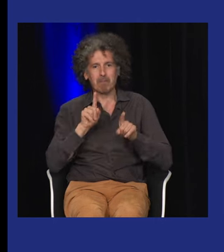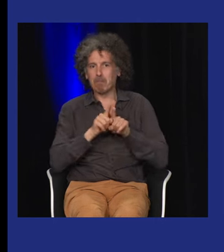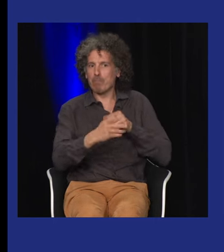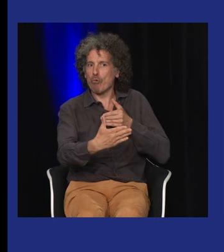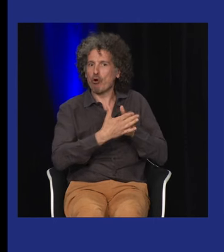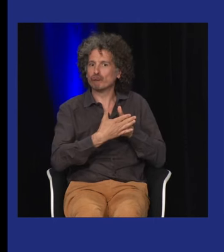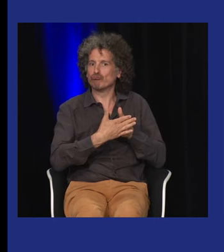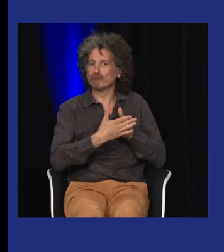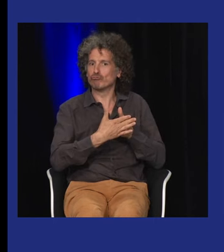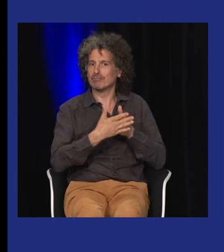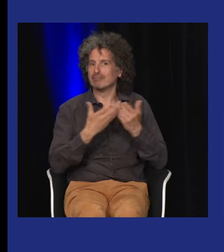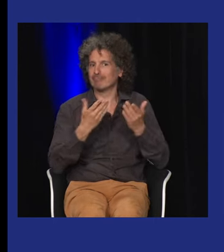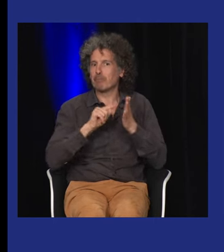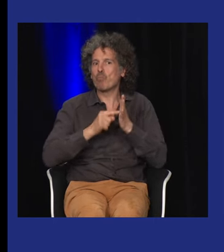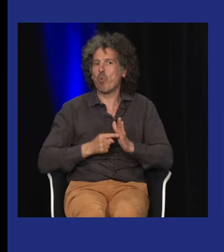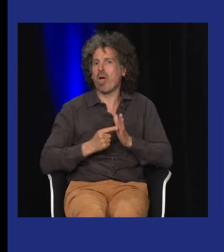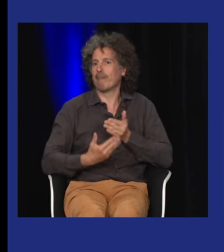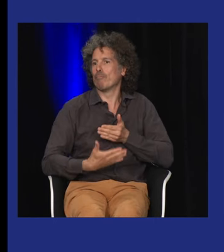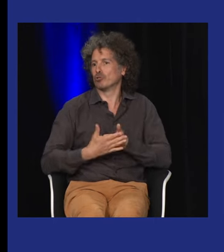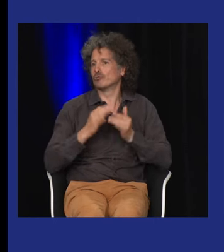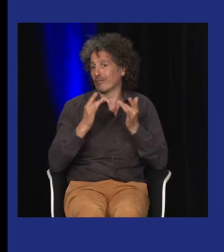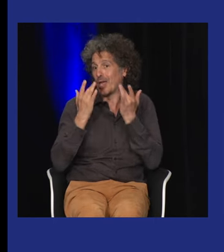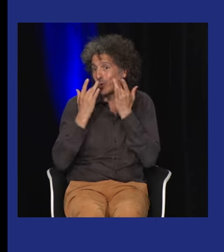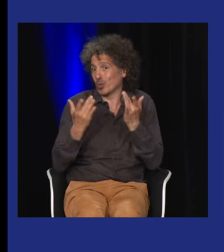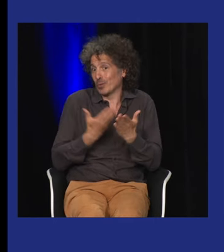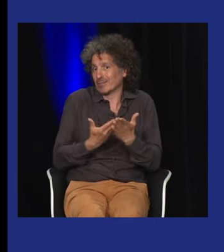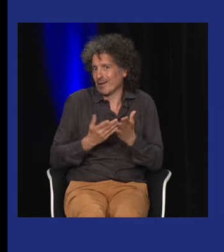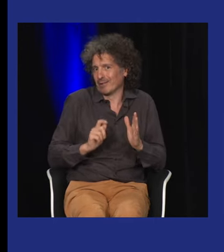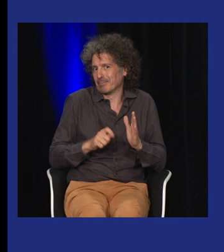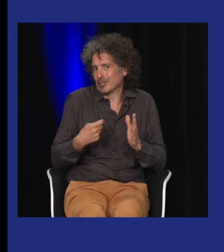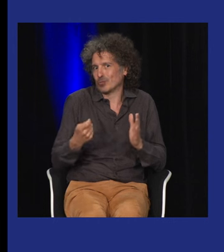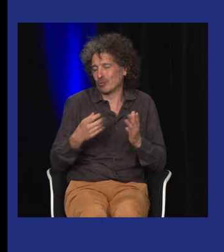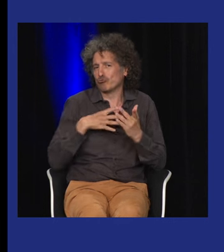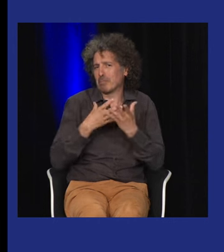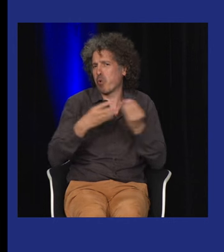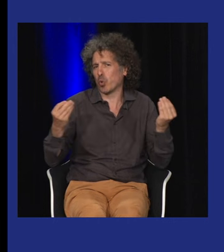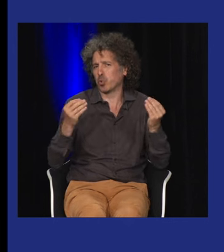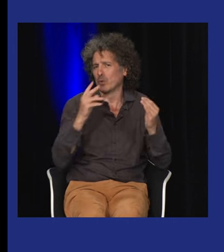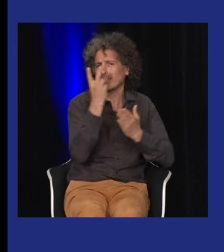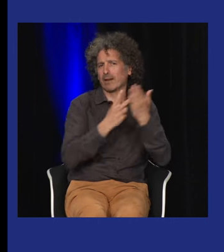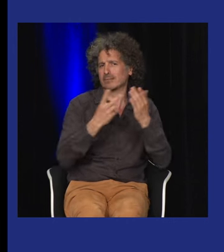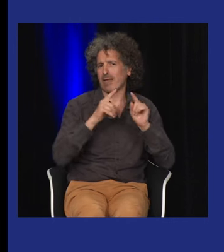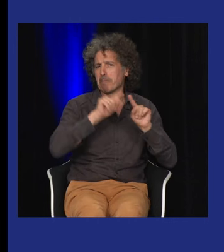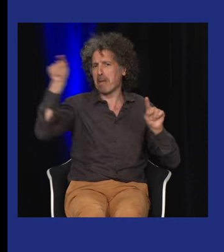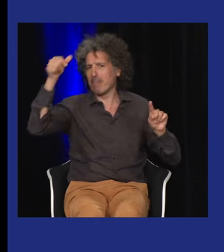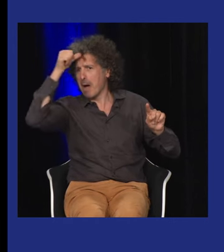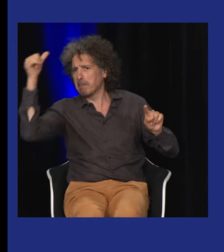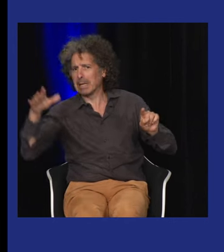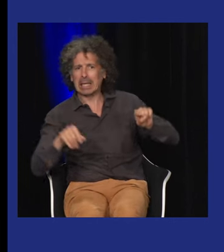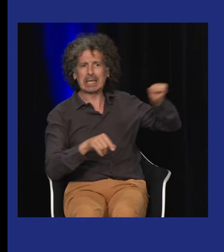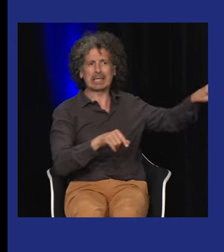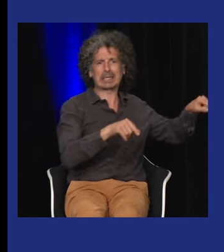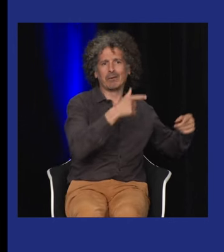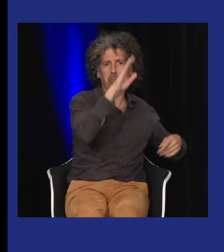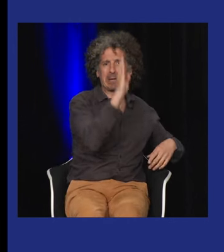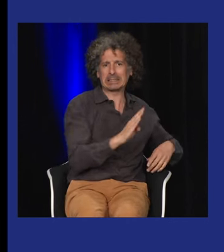'ai su qu'il avait fait ce travail là qu'on avait fait un travail très proche et il me semble que c'est ça que la culture diffuse en